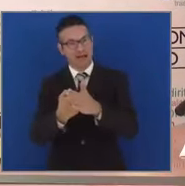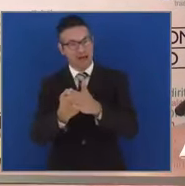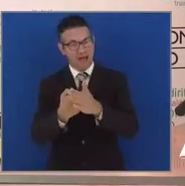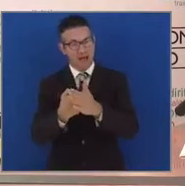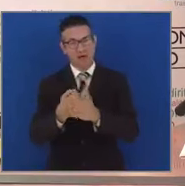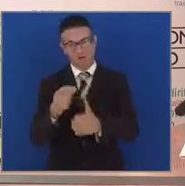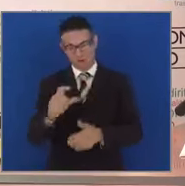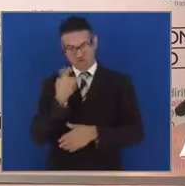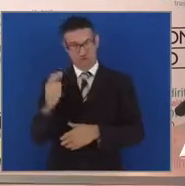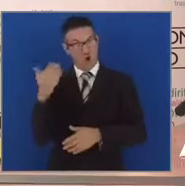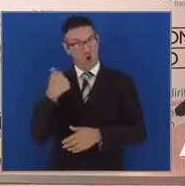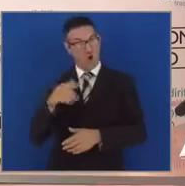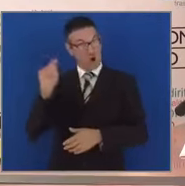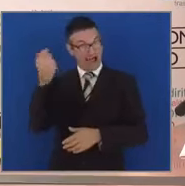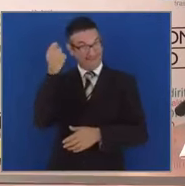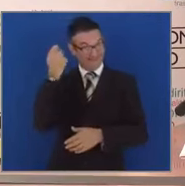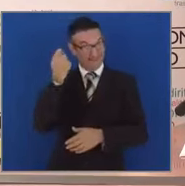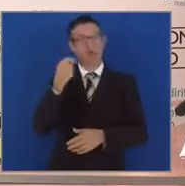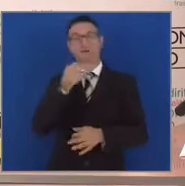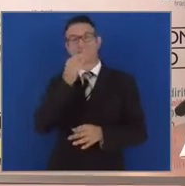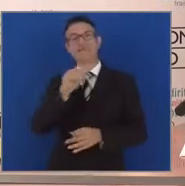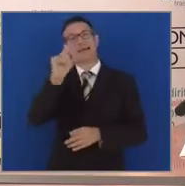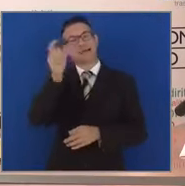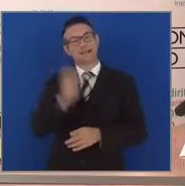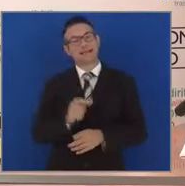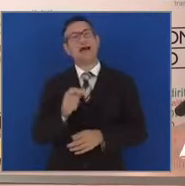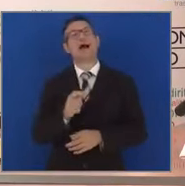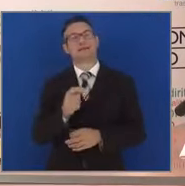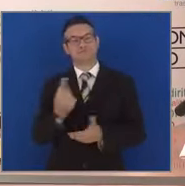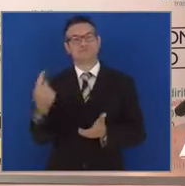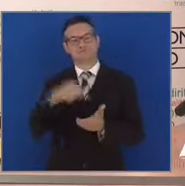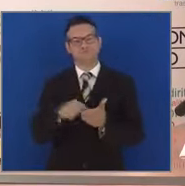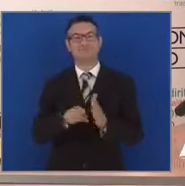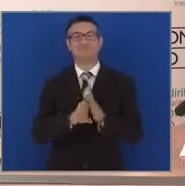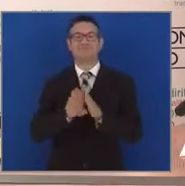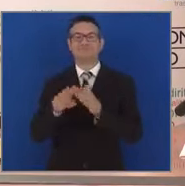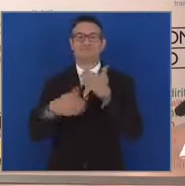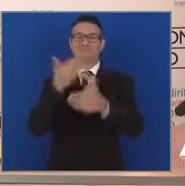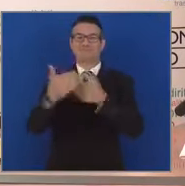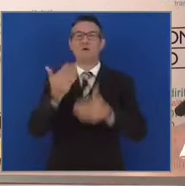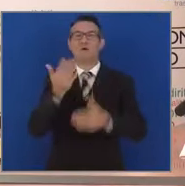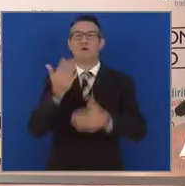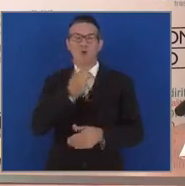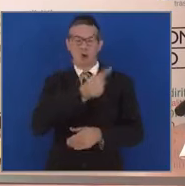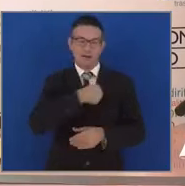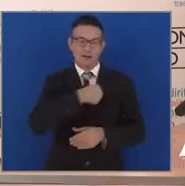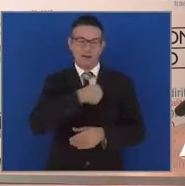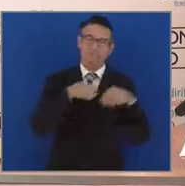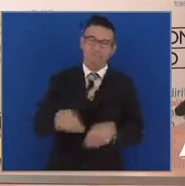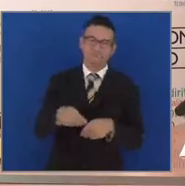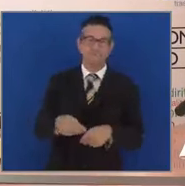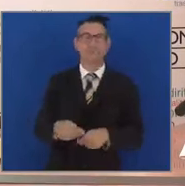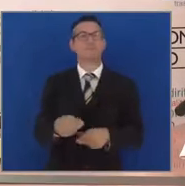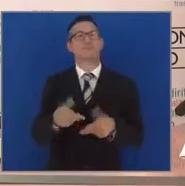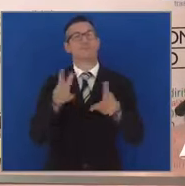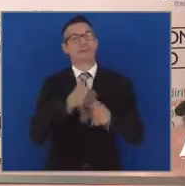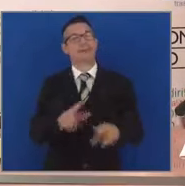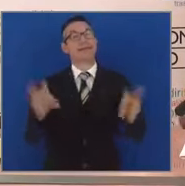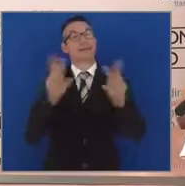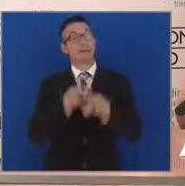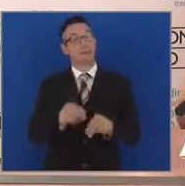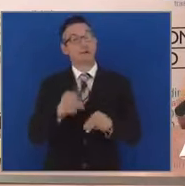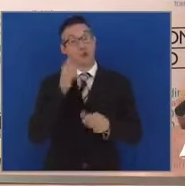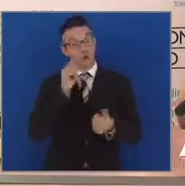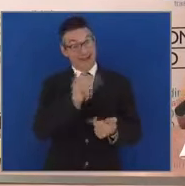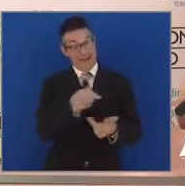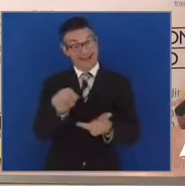dire che l'Italia sta ripartendo e noi vogliamo fare la nostra parte. Quindi, ripeto, queste opere